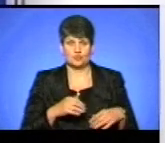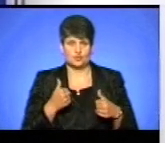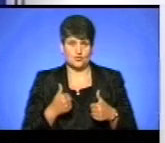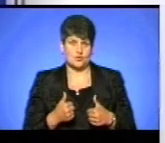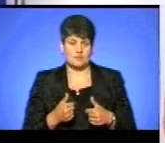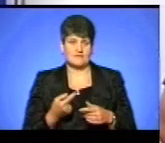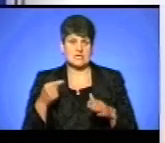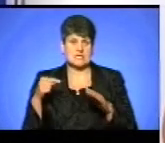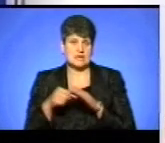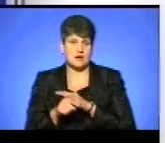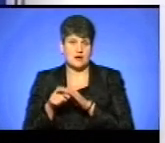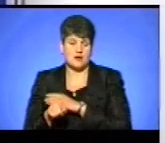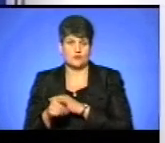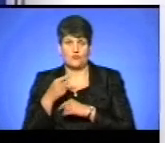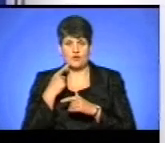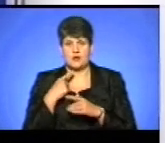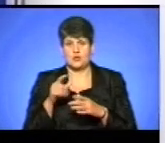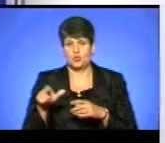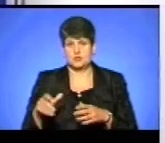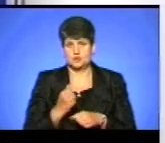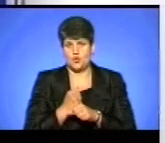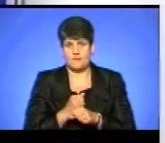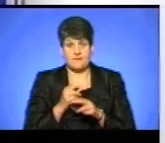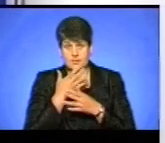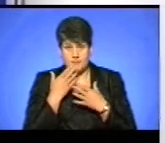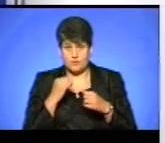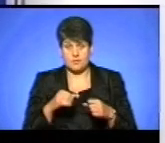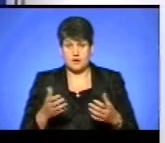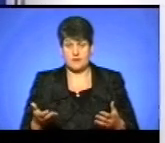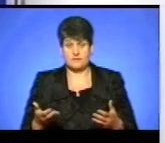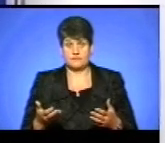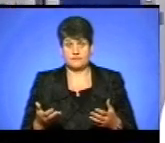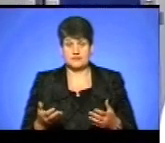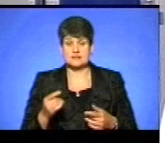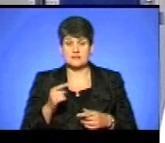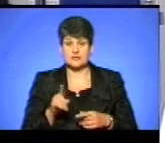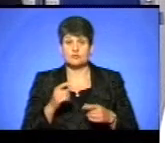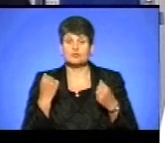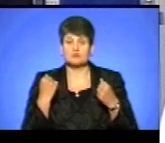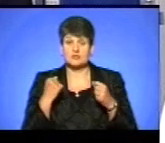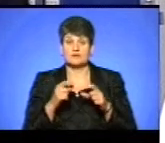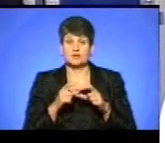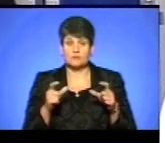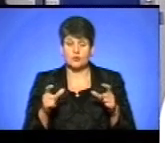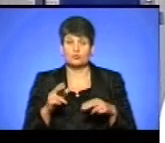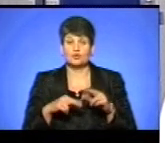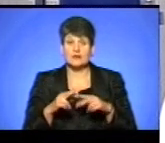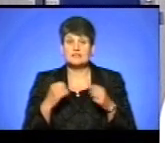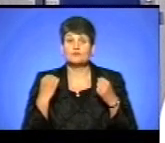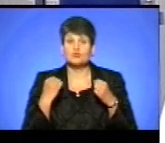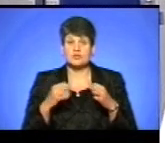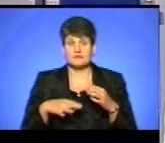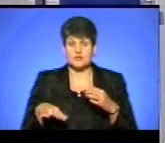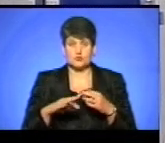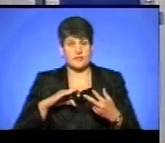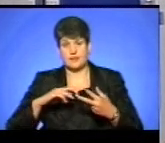натомість втікають і кажуть, нехай громада зробить. Вона не має на це прав. Ми за те, щоб спортивні комплекси будувалися в спортивних зонах, а не